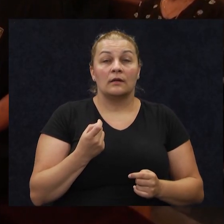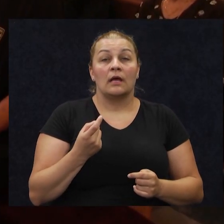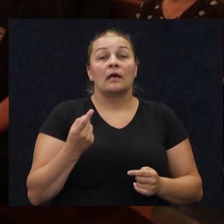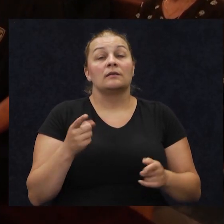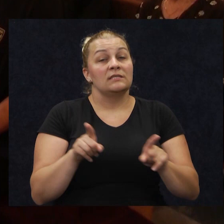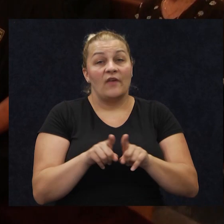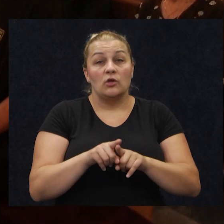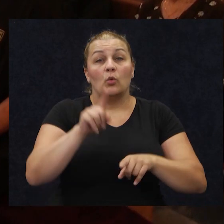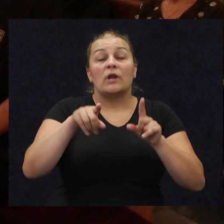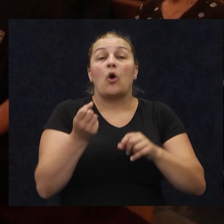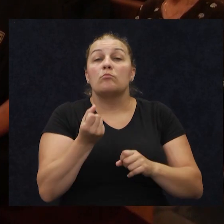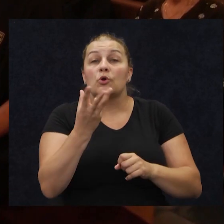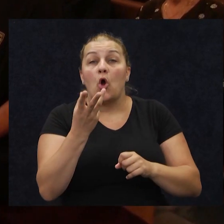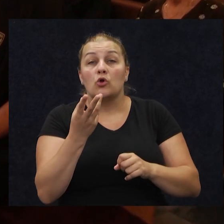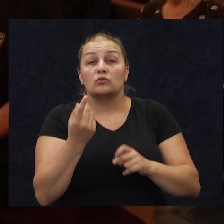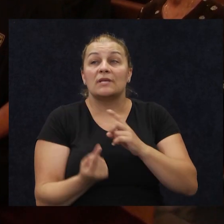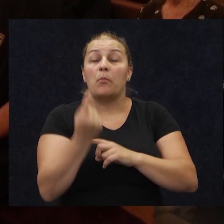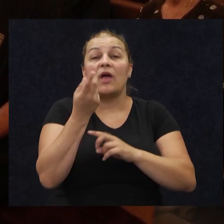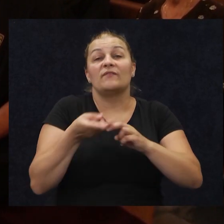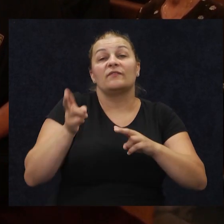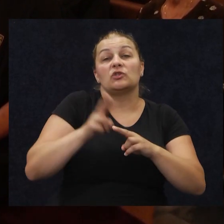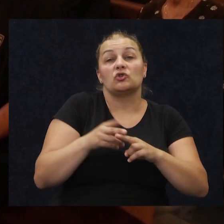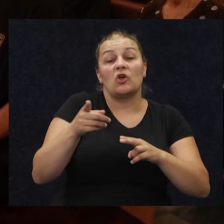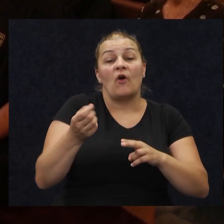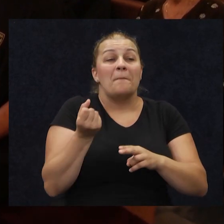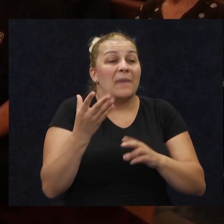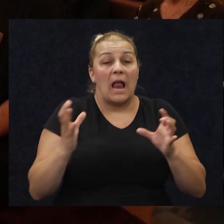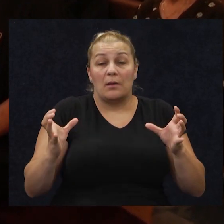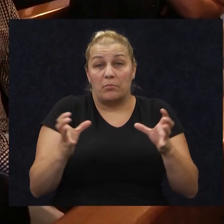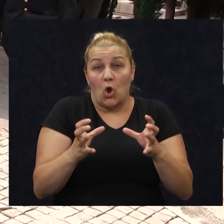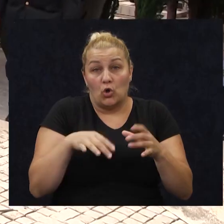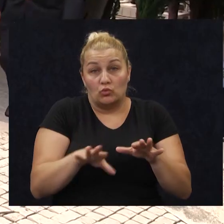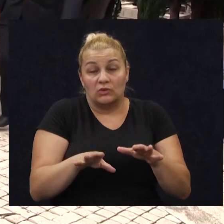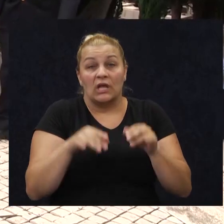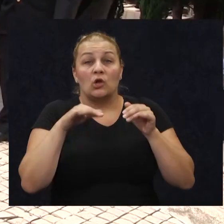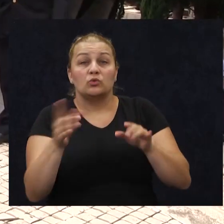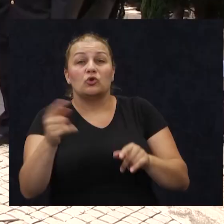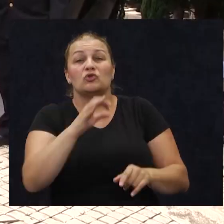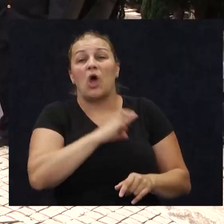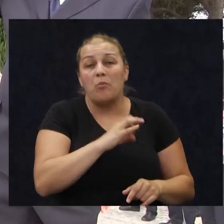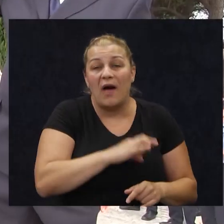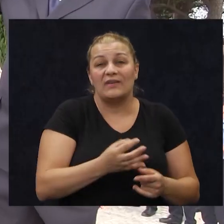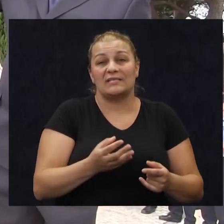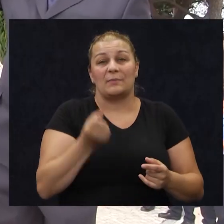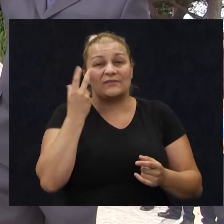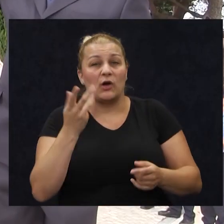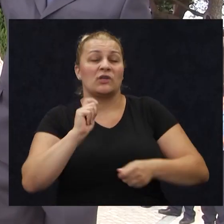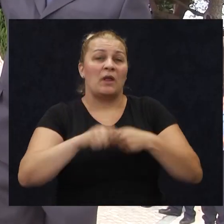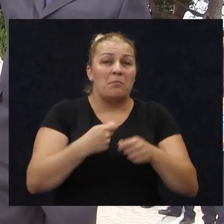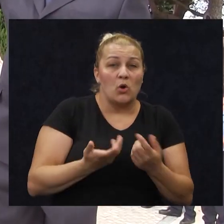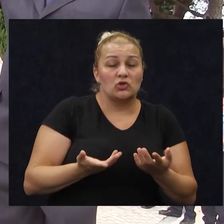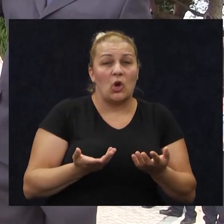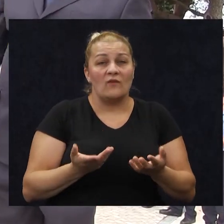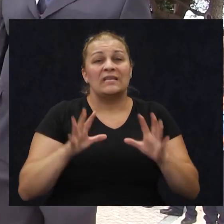broju nas se zna pojaviti više, bez obzira što je to tako mala brojka, ljudi su svojim nekim obavezama, svakodnevnim poslovima